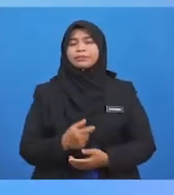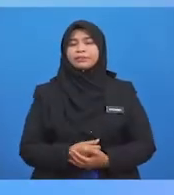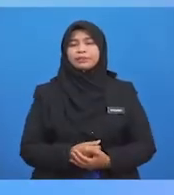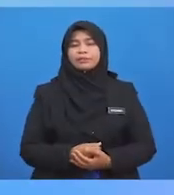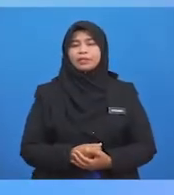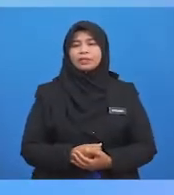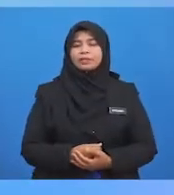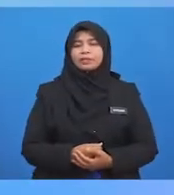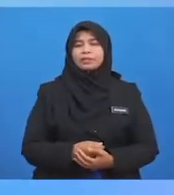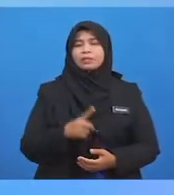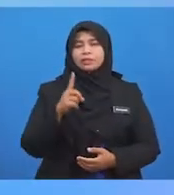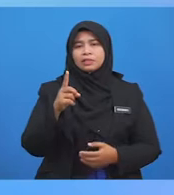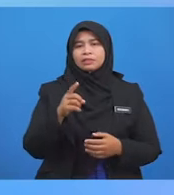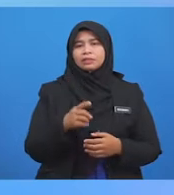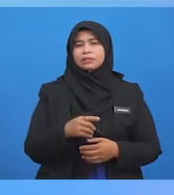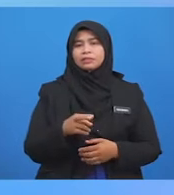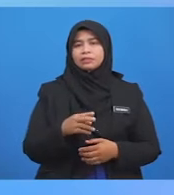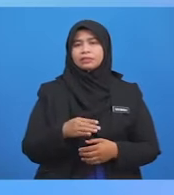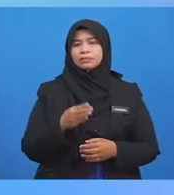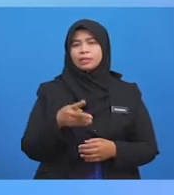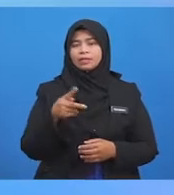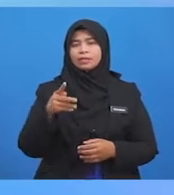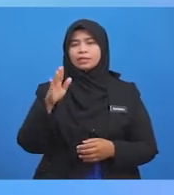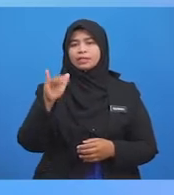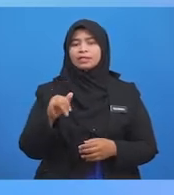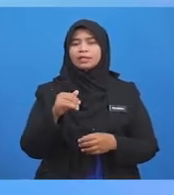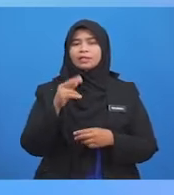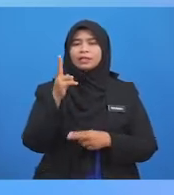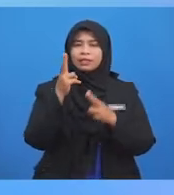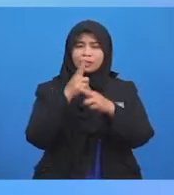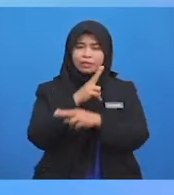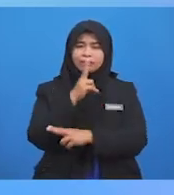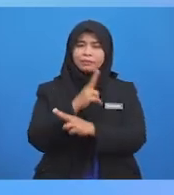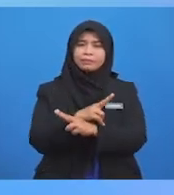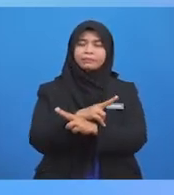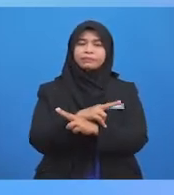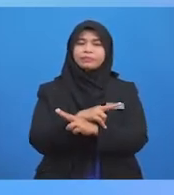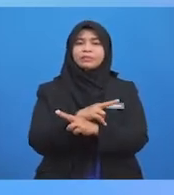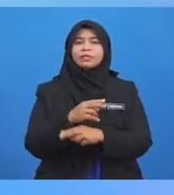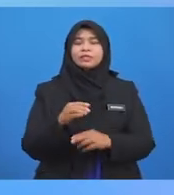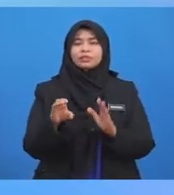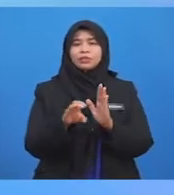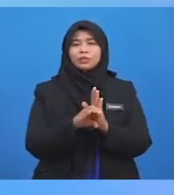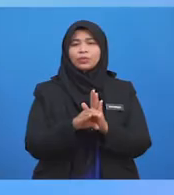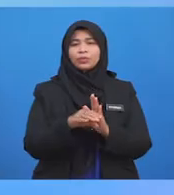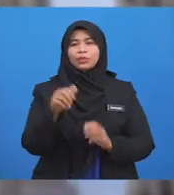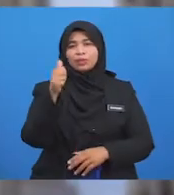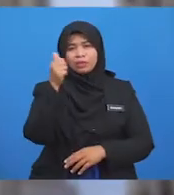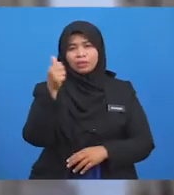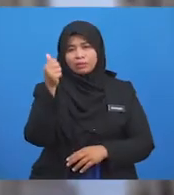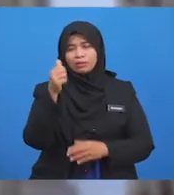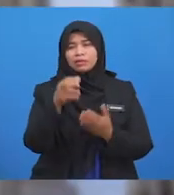Pertama Transaksi Yang Melibatkan Perkara Yang Haram Contohnya